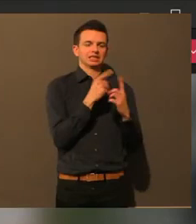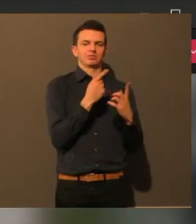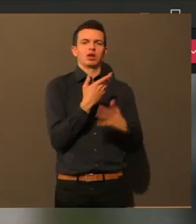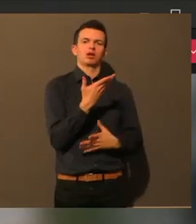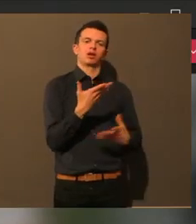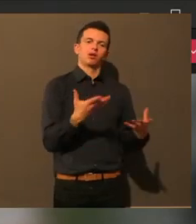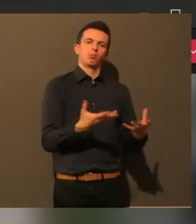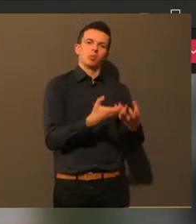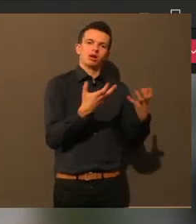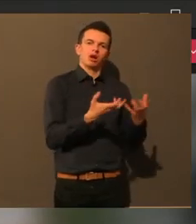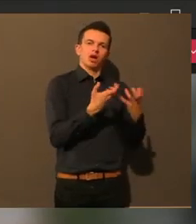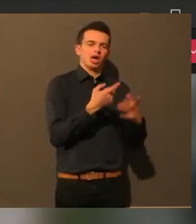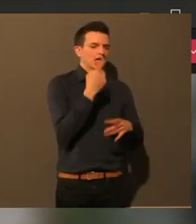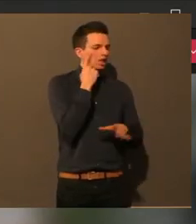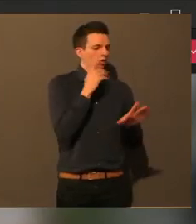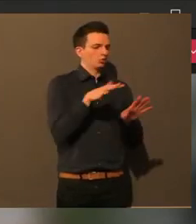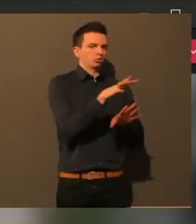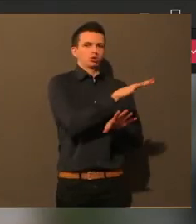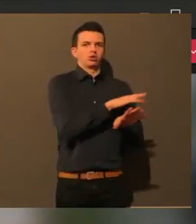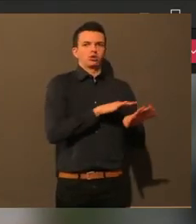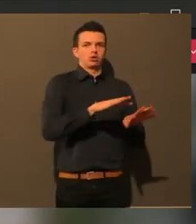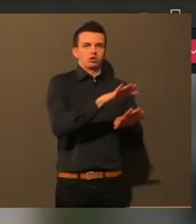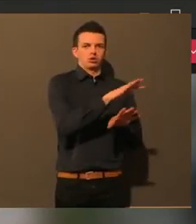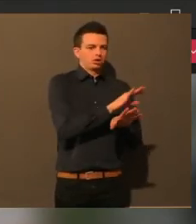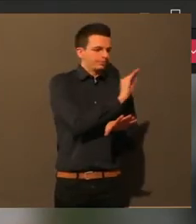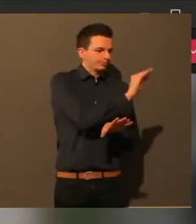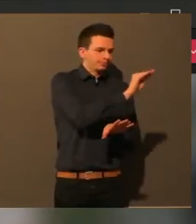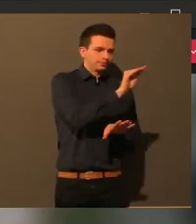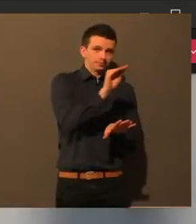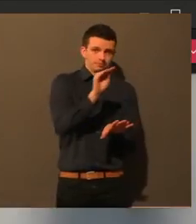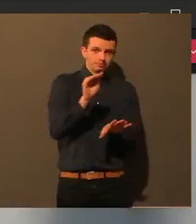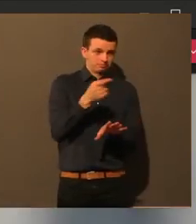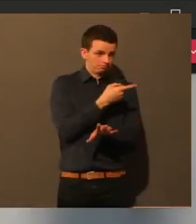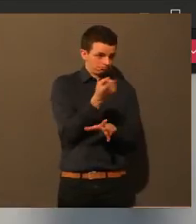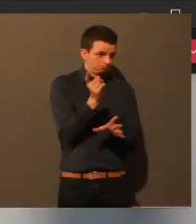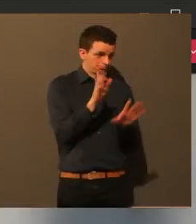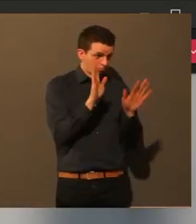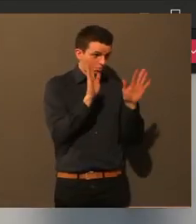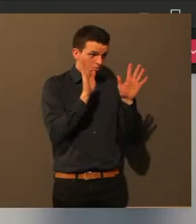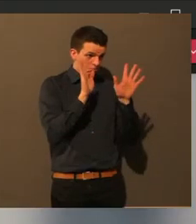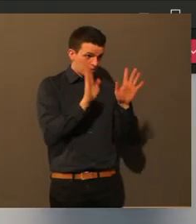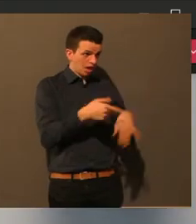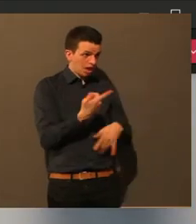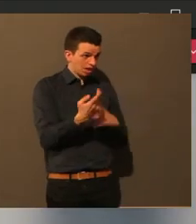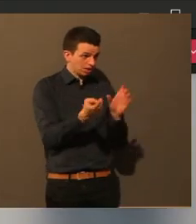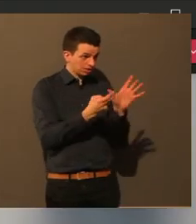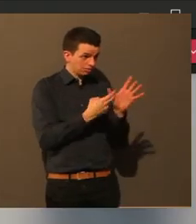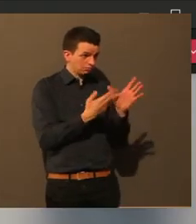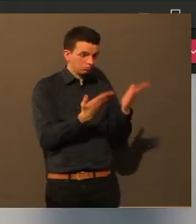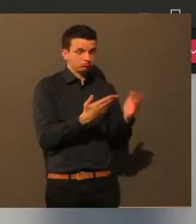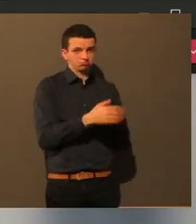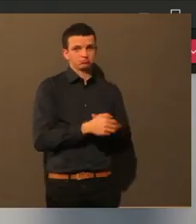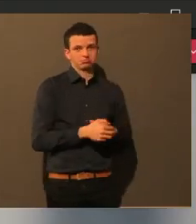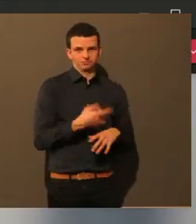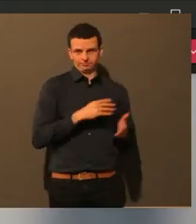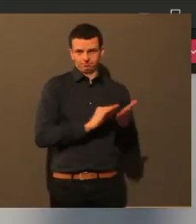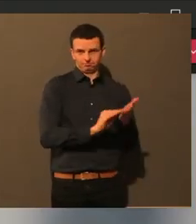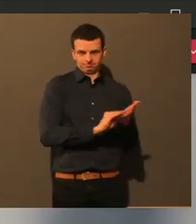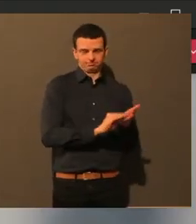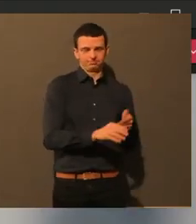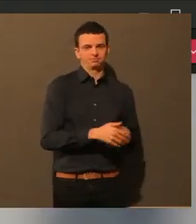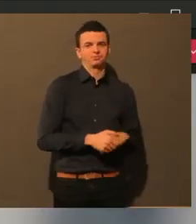in Augsburg gibt, mal zu sprechen, ob die sich sowas vorstellen könnten, das umzusetzen. Haben wir aufgeschrieben.